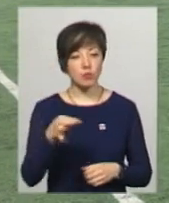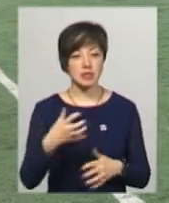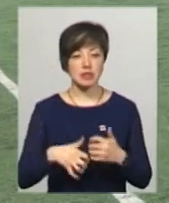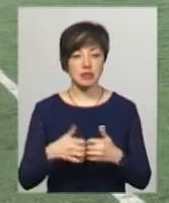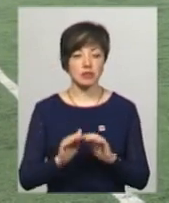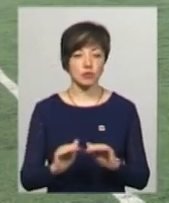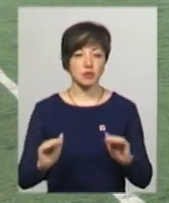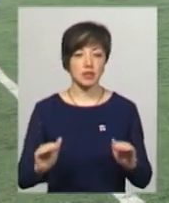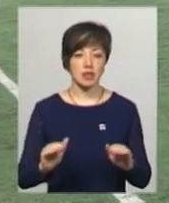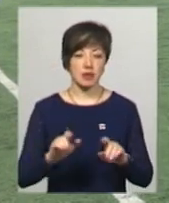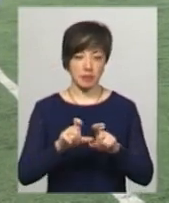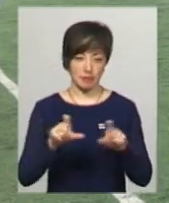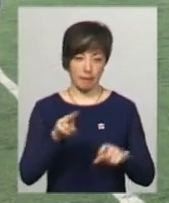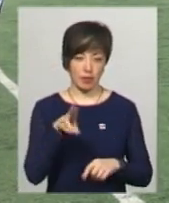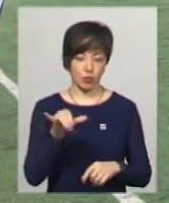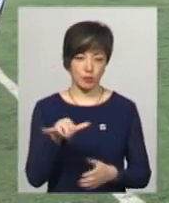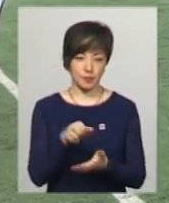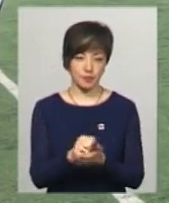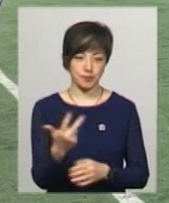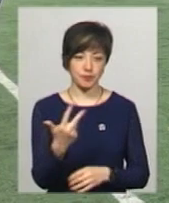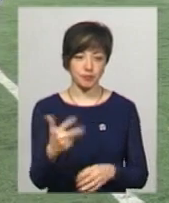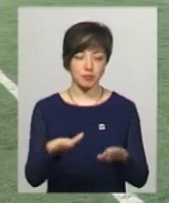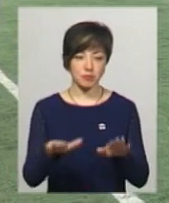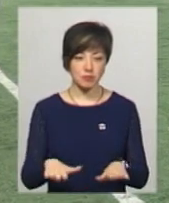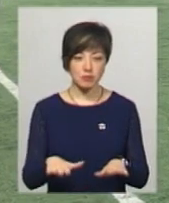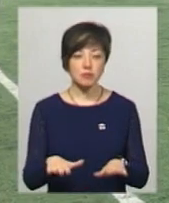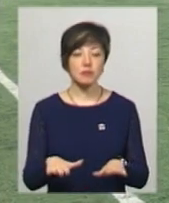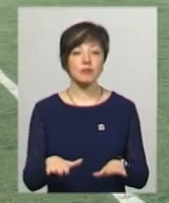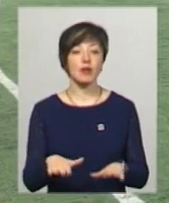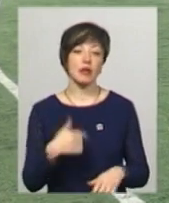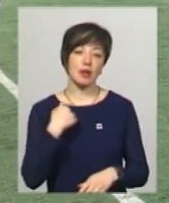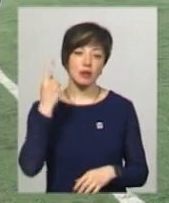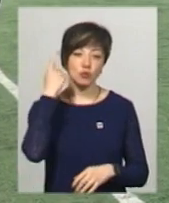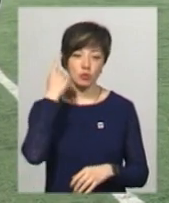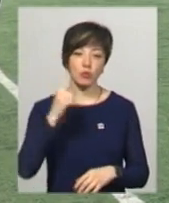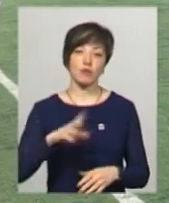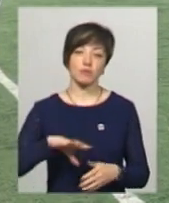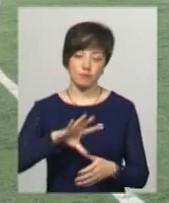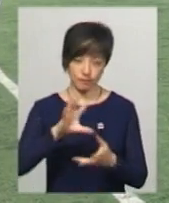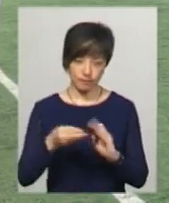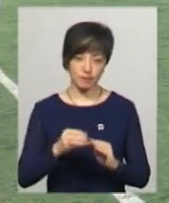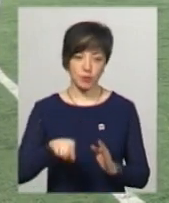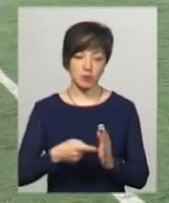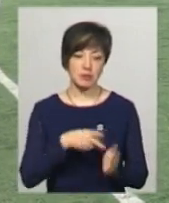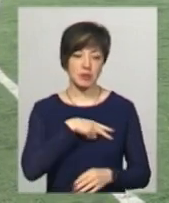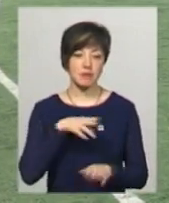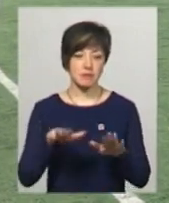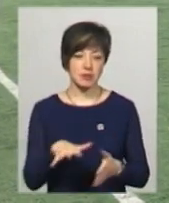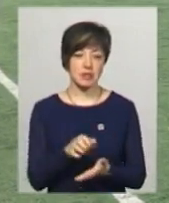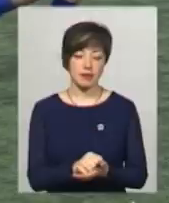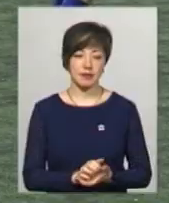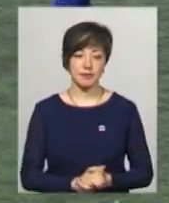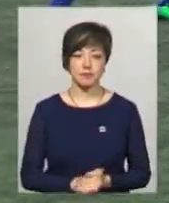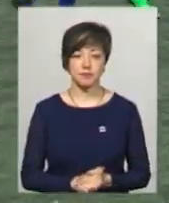серед учнів закладів професійної освіти взяли третє призове місце, то я думаю, і по місту ми повинні якесь призове місце